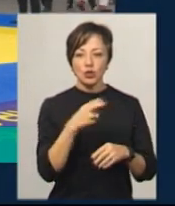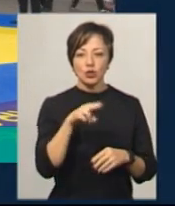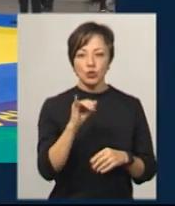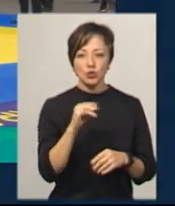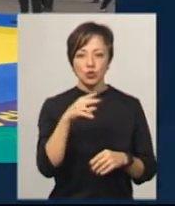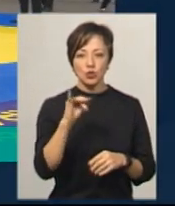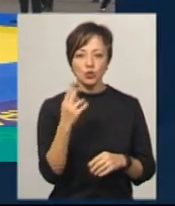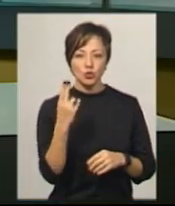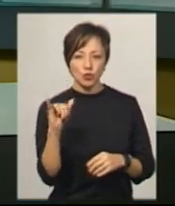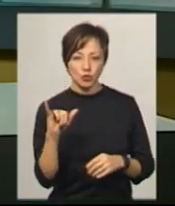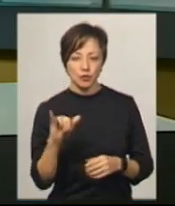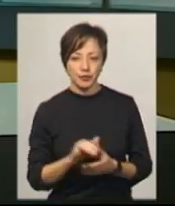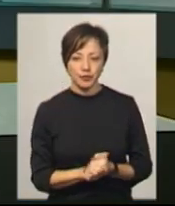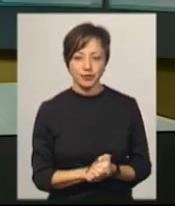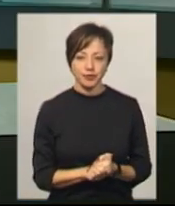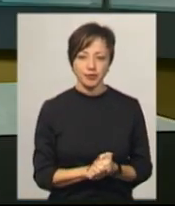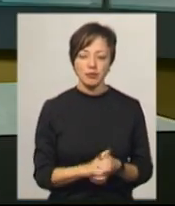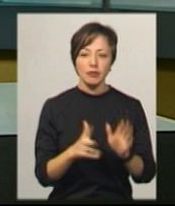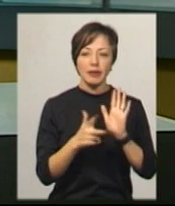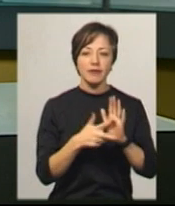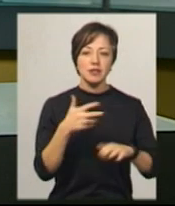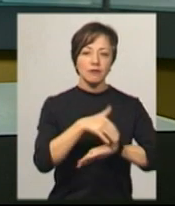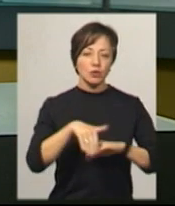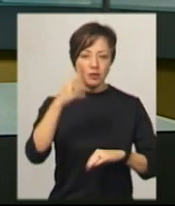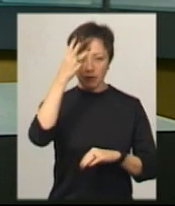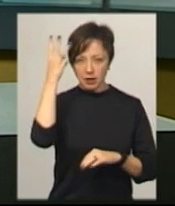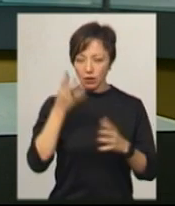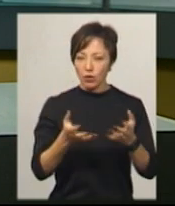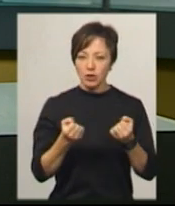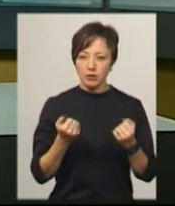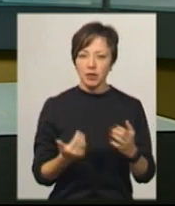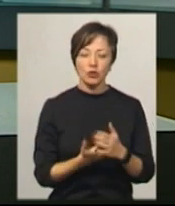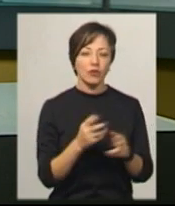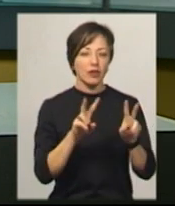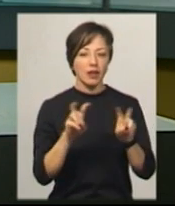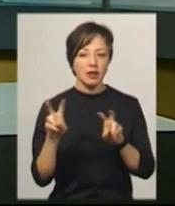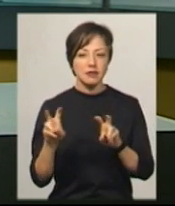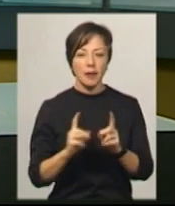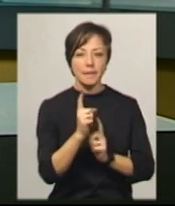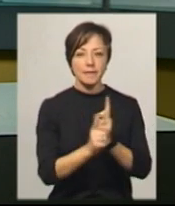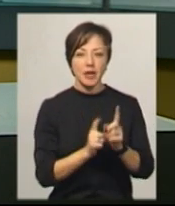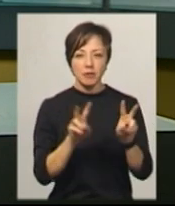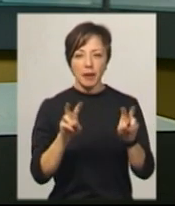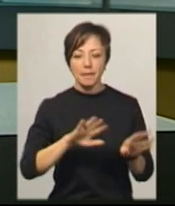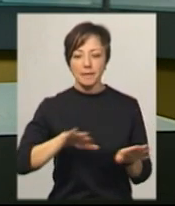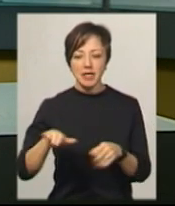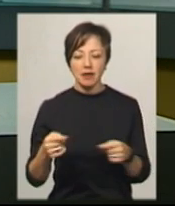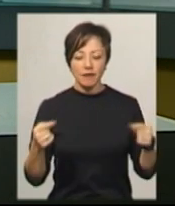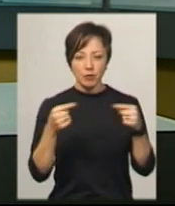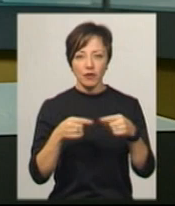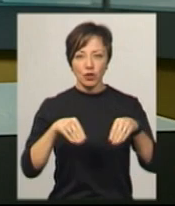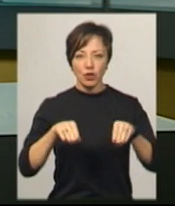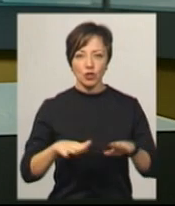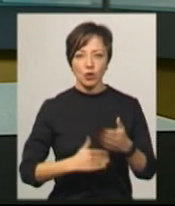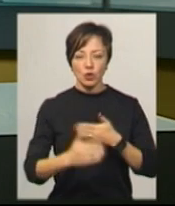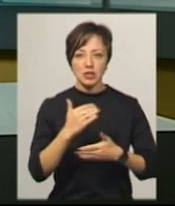Дзубцу. Вісім вулиць обласного центру отримали нові назви. Переіменували їх після відповідного рішення